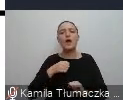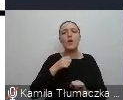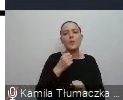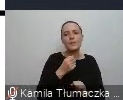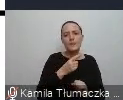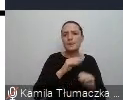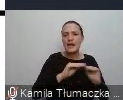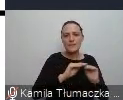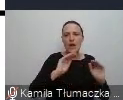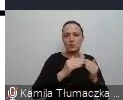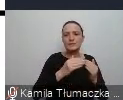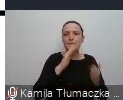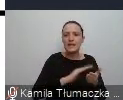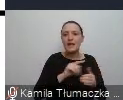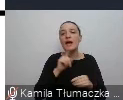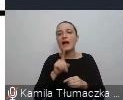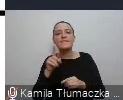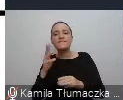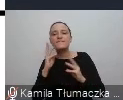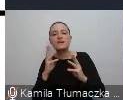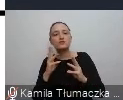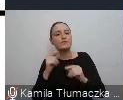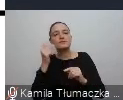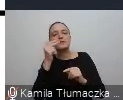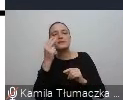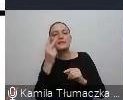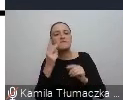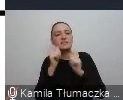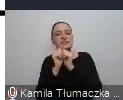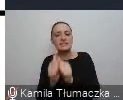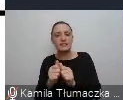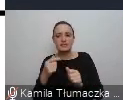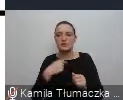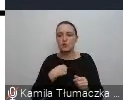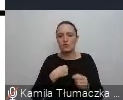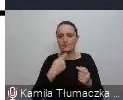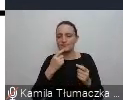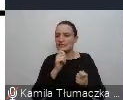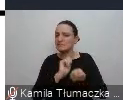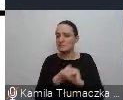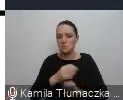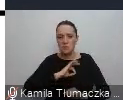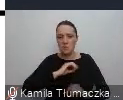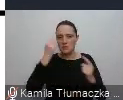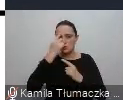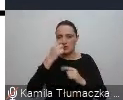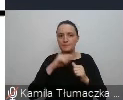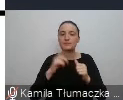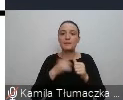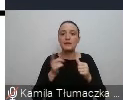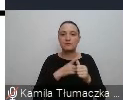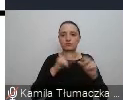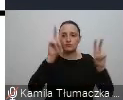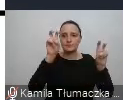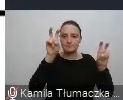terapii autyzmu, ale są tam takie ważne dwa zdania, które zweryfikowały moje myślenie. Pierwsze zdanie to